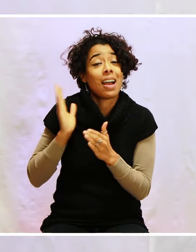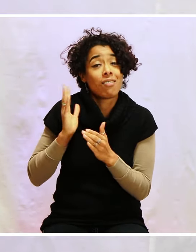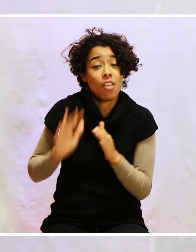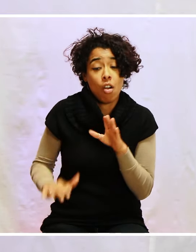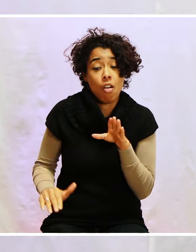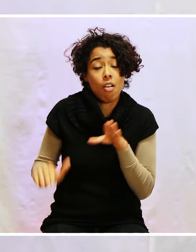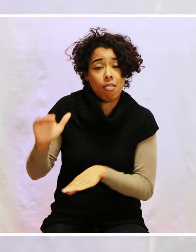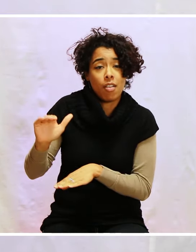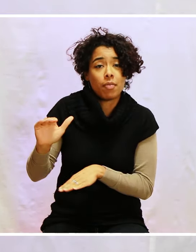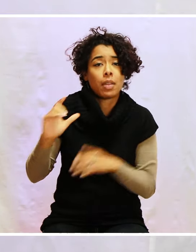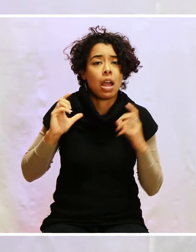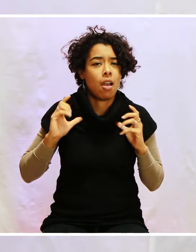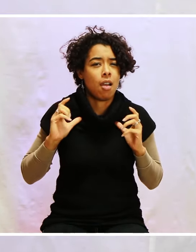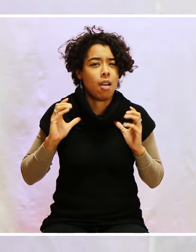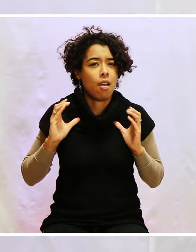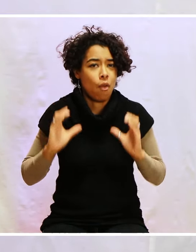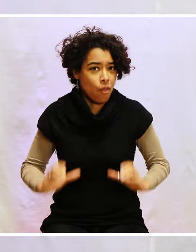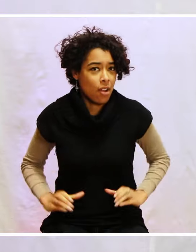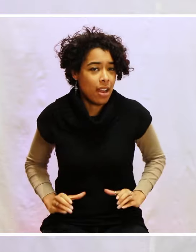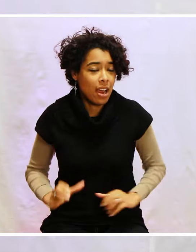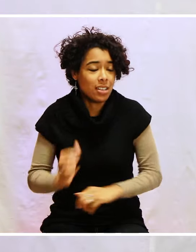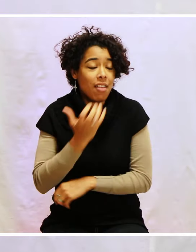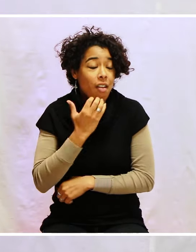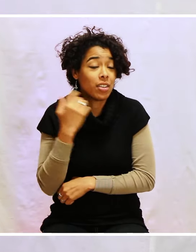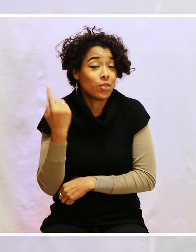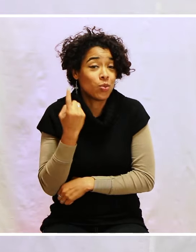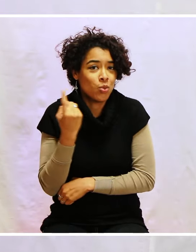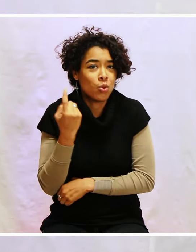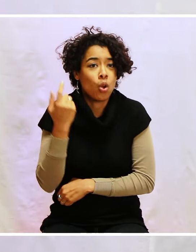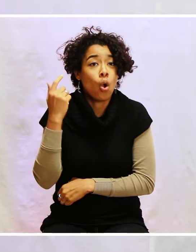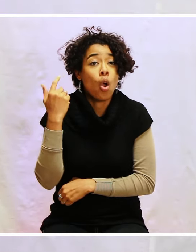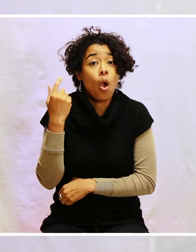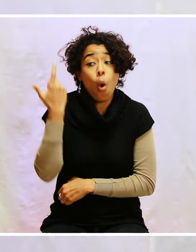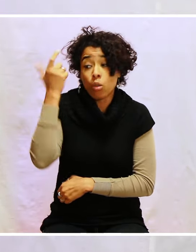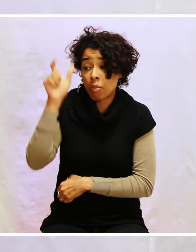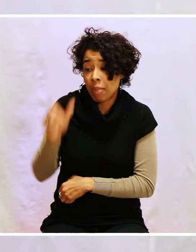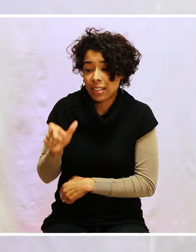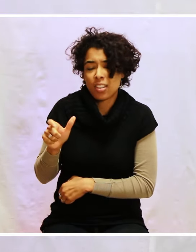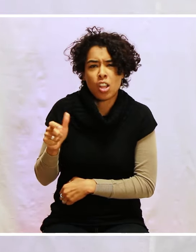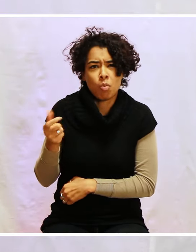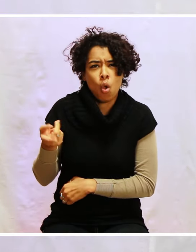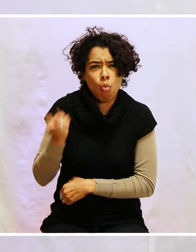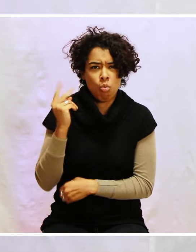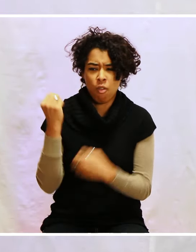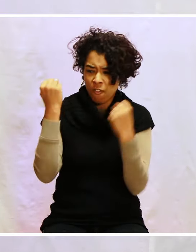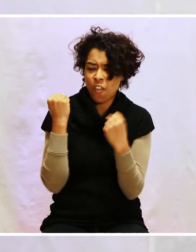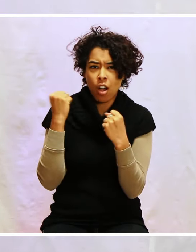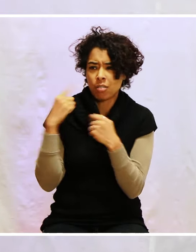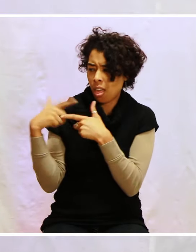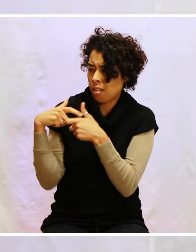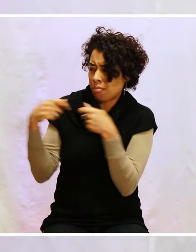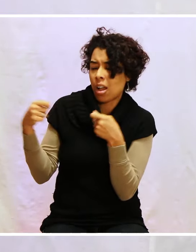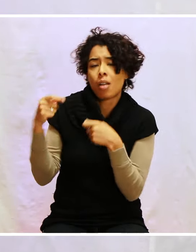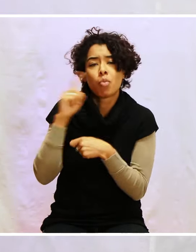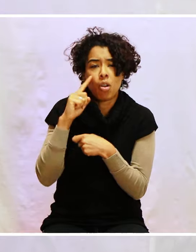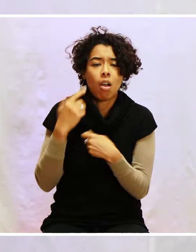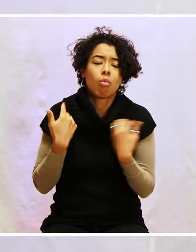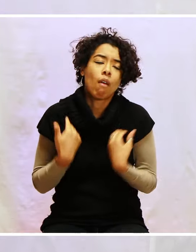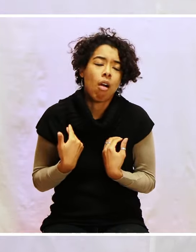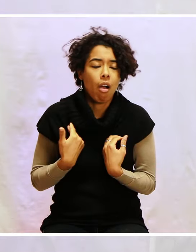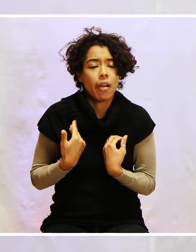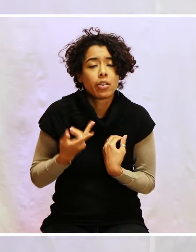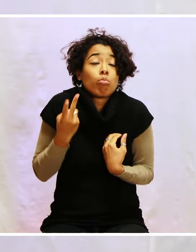quand j'étais au collège, moi, je voulais toujours être attaché avec quelqu'un qui était plus fort que moi, en fait. Parce que moi, j'étais plutôt